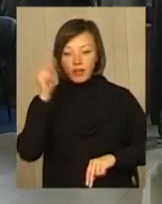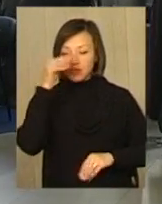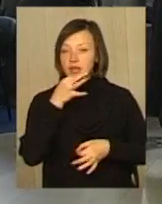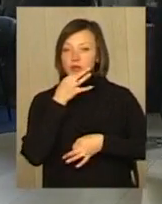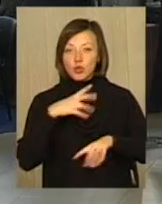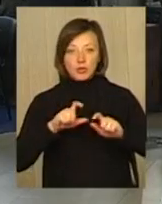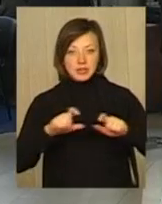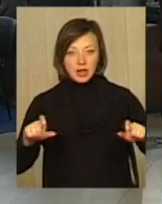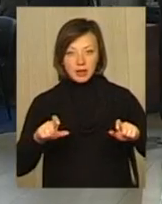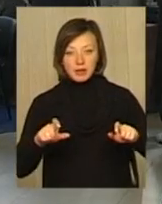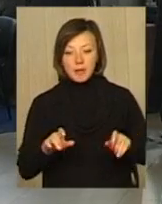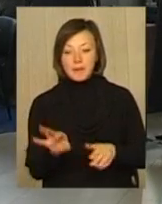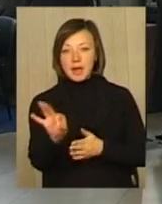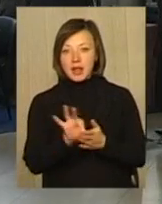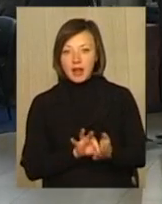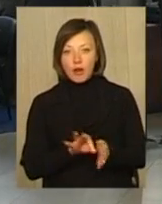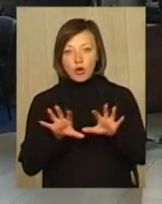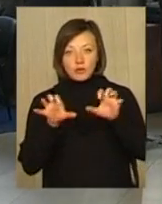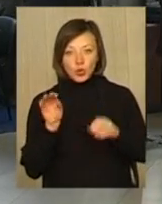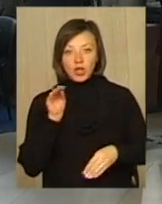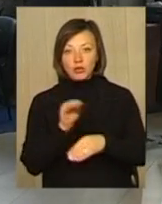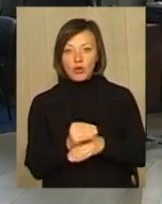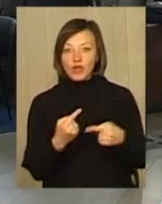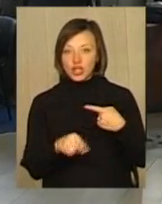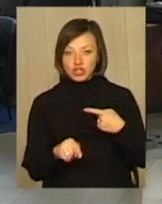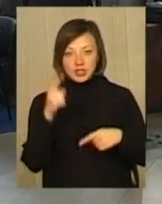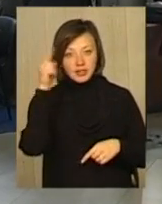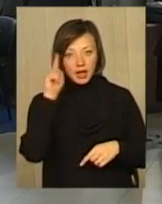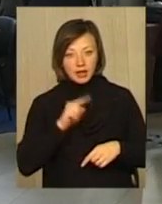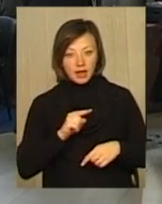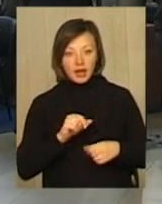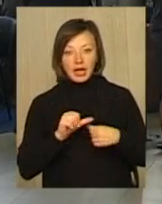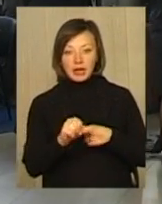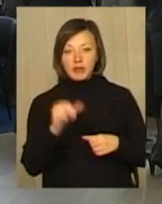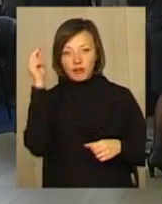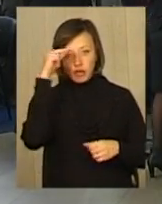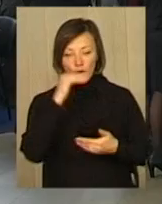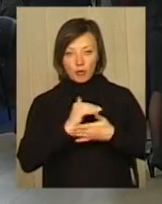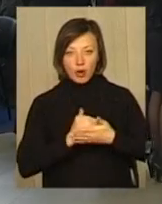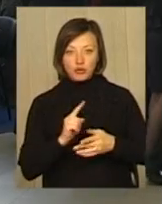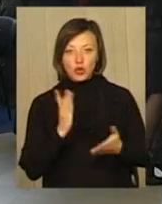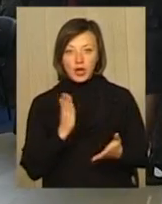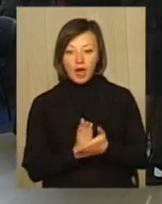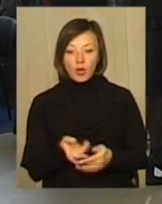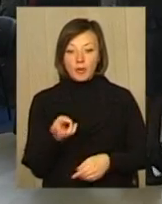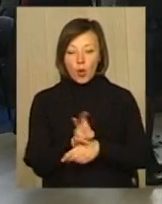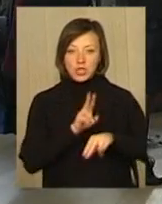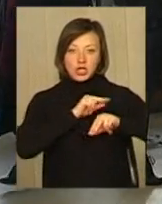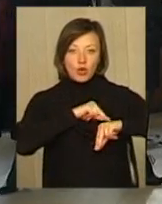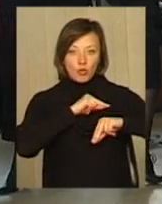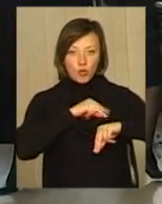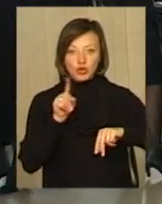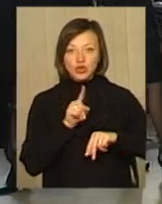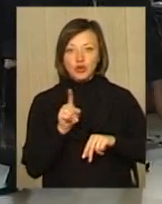закладі, паралельно освоювати додатково ще інші знання, крім тої навчальної програми, що є. А коли приходиш на роботу,